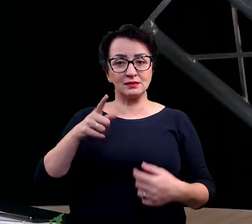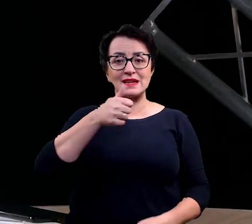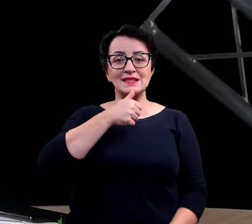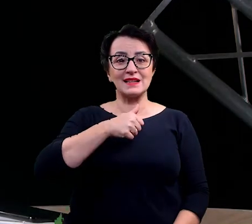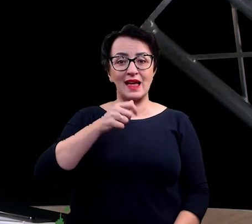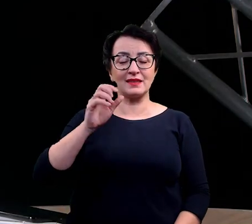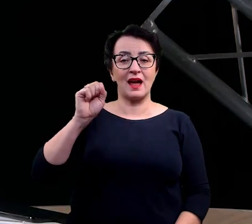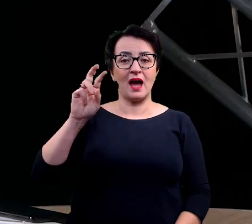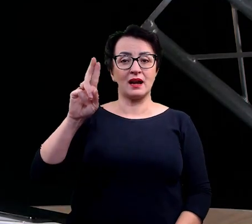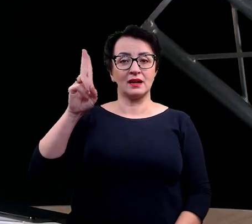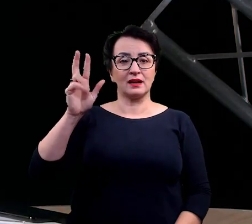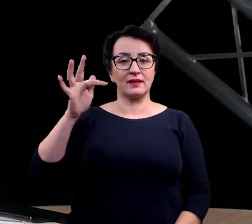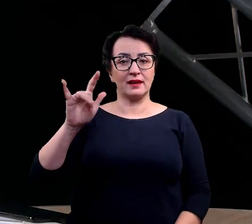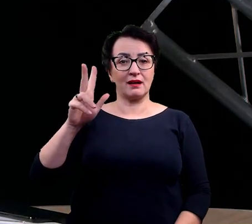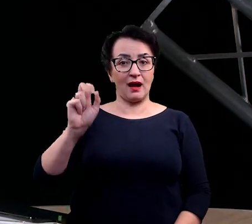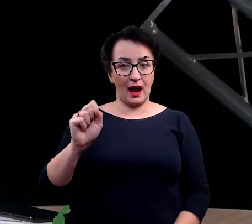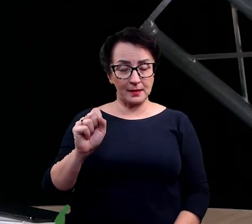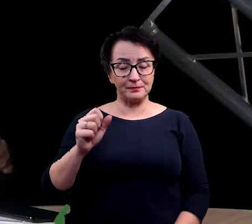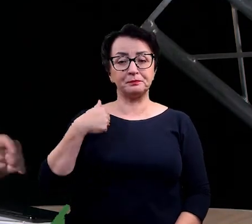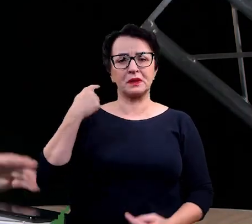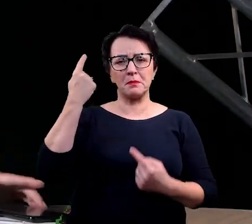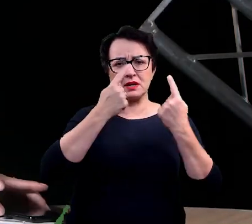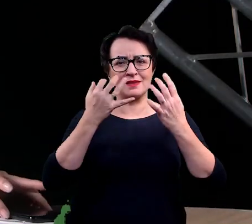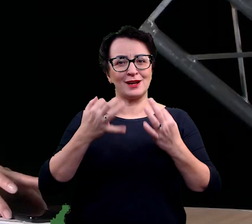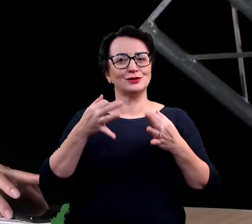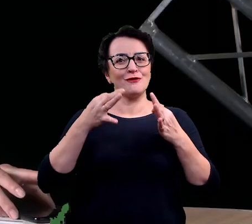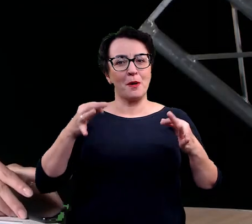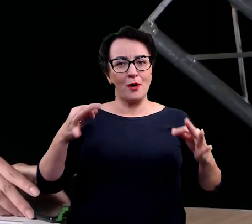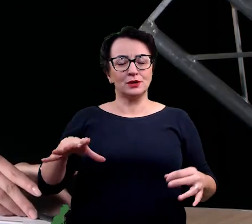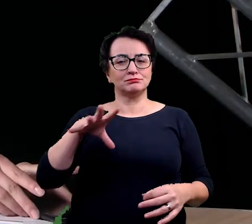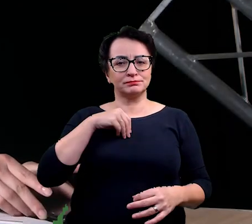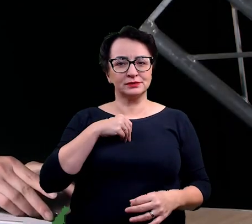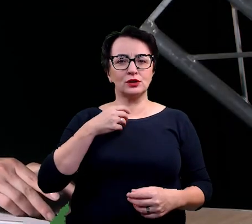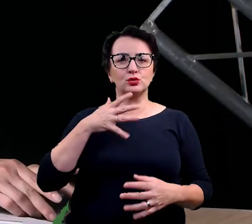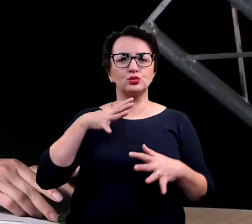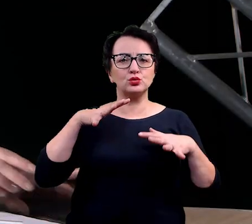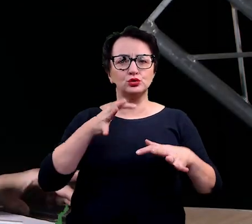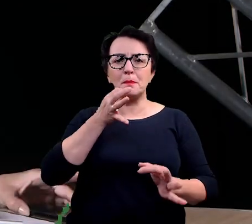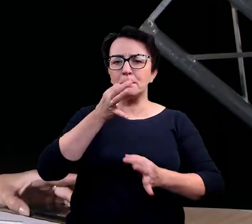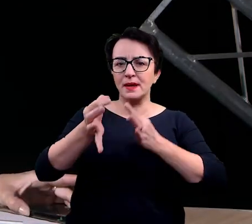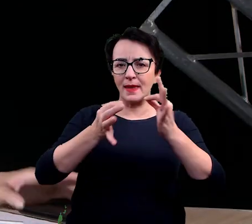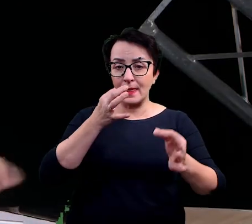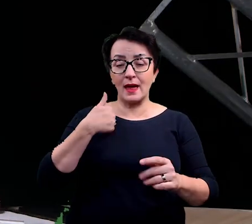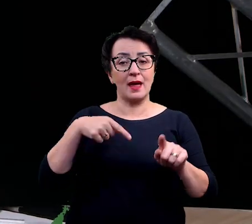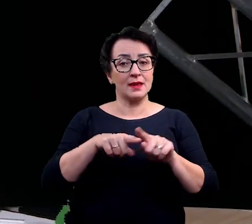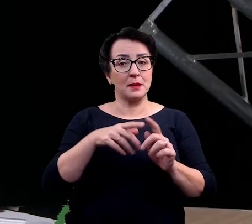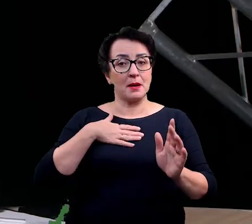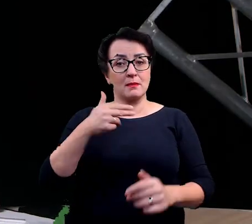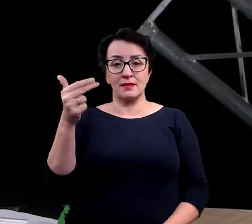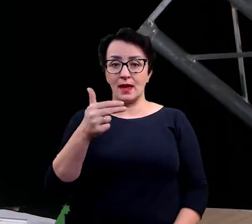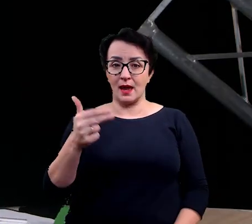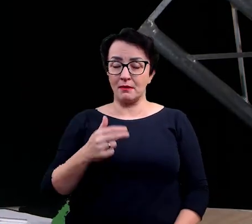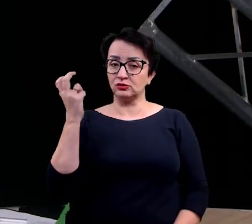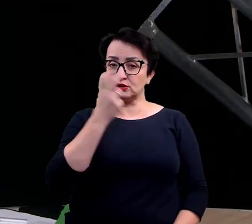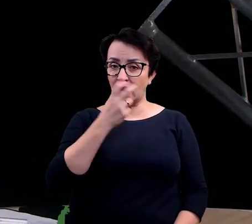Arktyce. Myślę, że będziemy mogli swobodnie teraz zadać wiele pytań. Ja także mam wiele interesujących tutaj zagadnień do